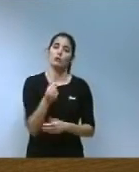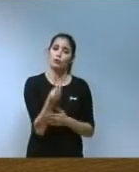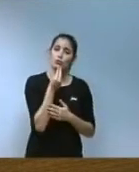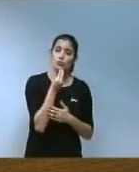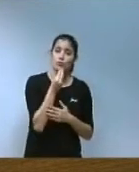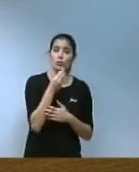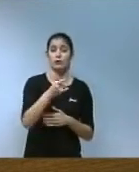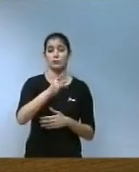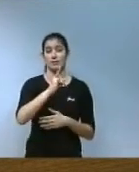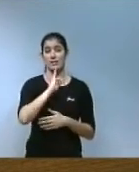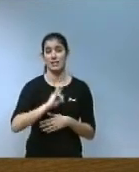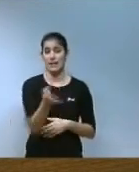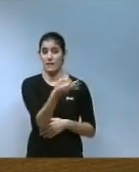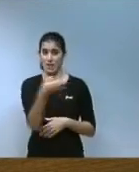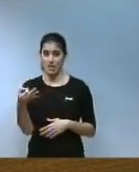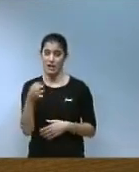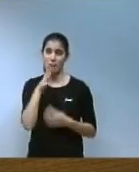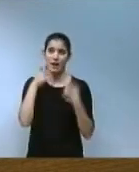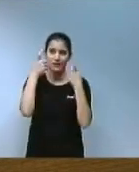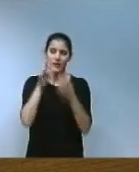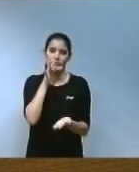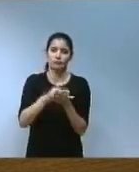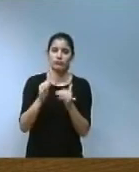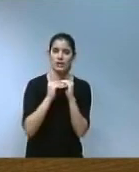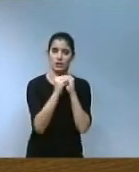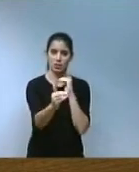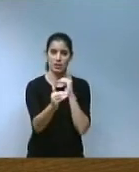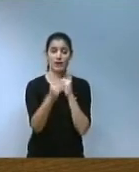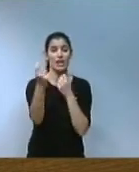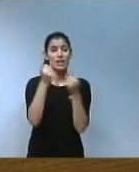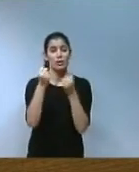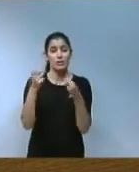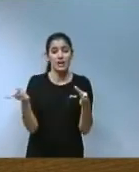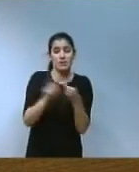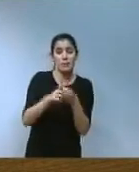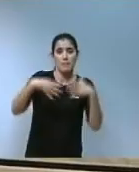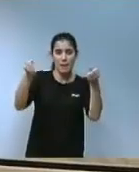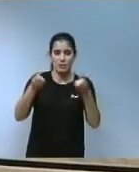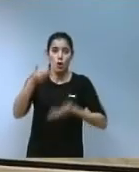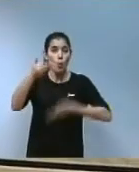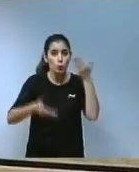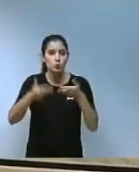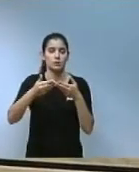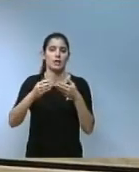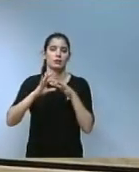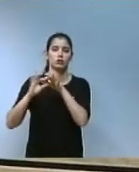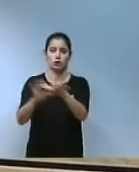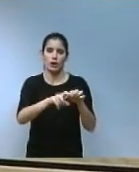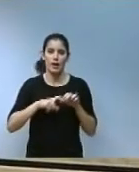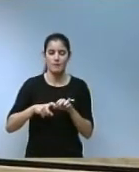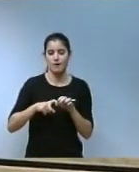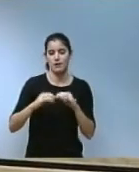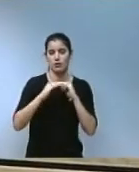comerç de proximitat i sostenible i assegurar una economia més inclusiva, justa, solidària, sostenible, transparent i